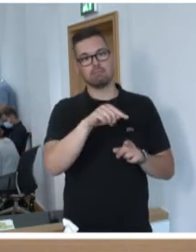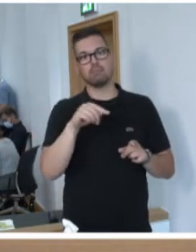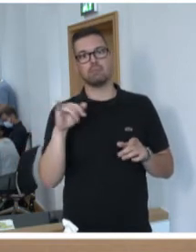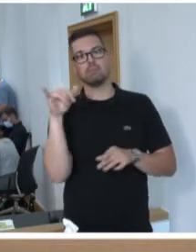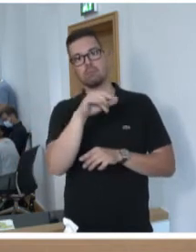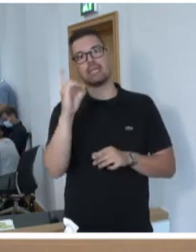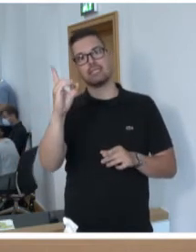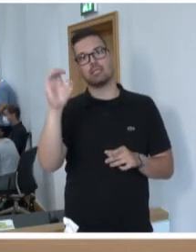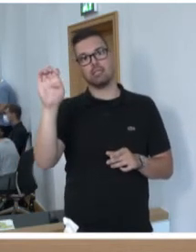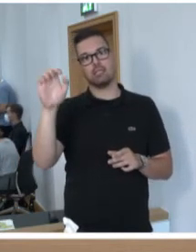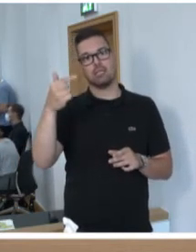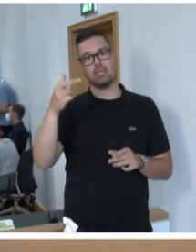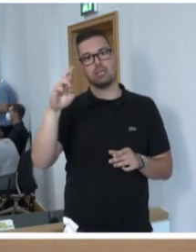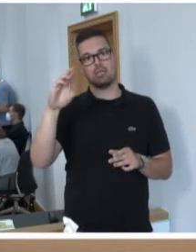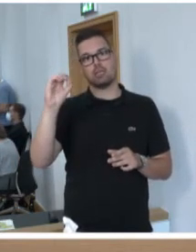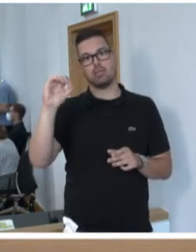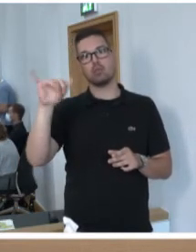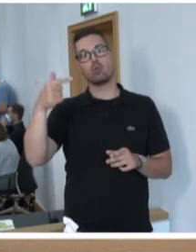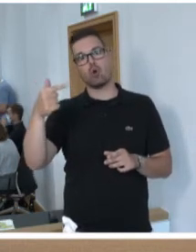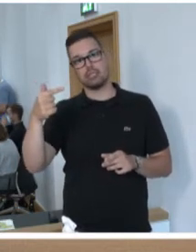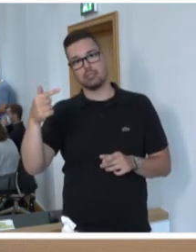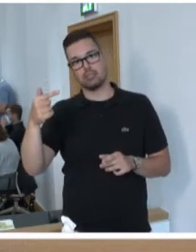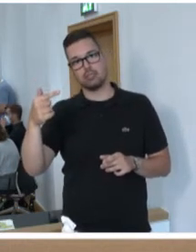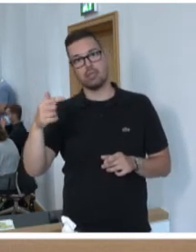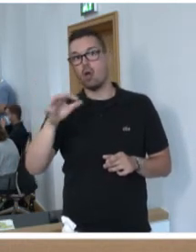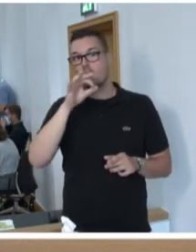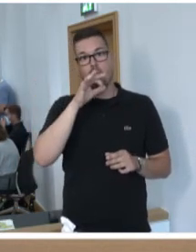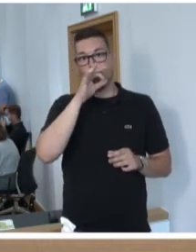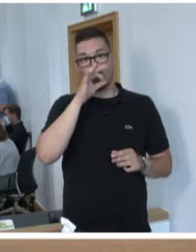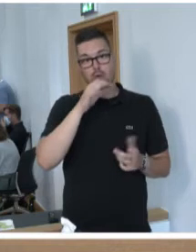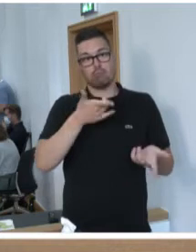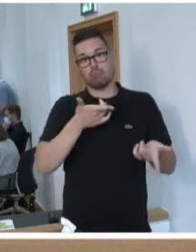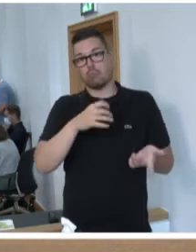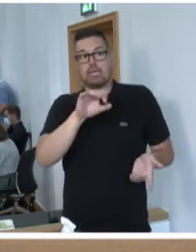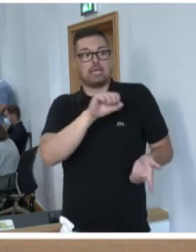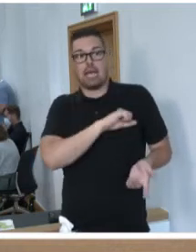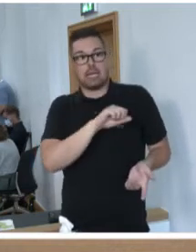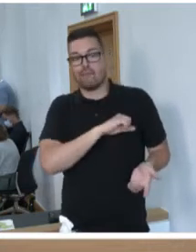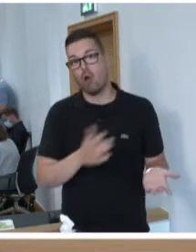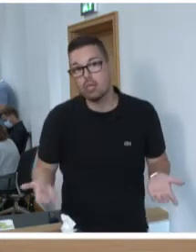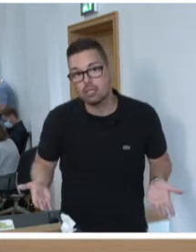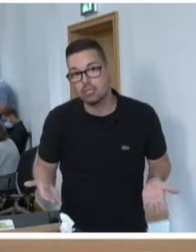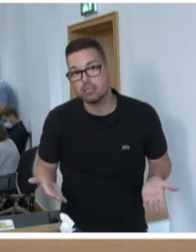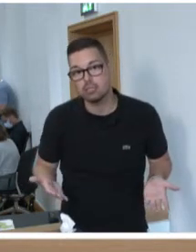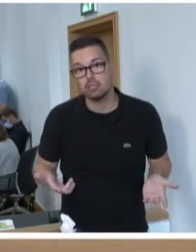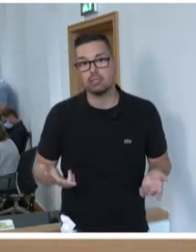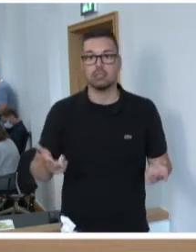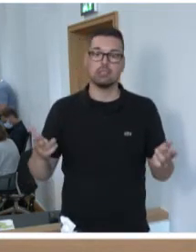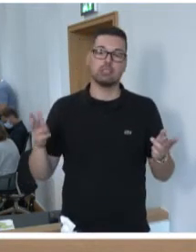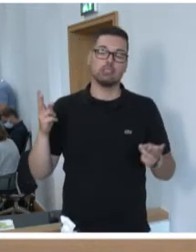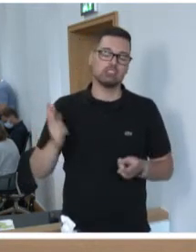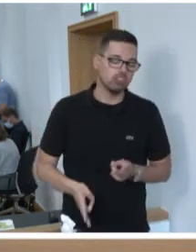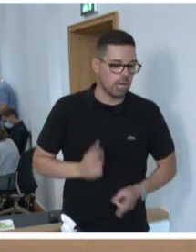entscheidenden Verhandlungen mit den Ford-Managern hier vor Ort, keinen Erfolg. Wir bedauern das sehr.